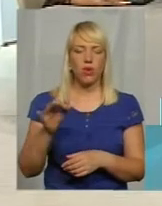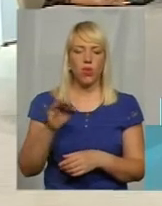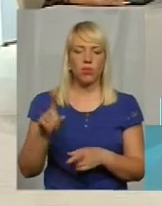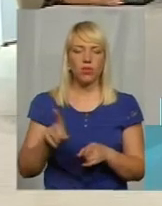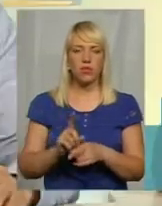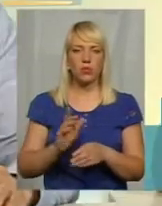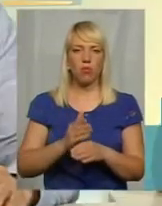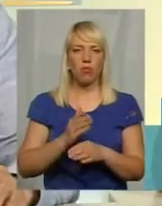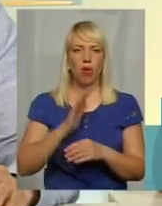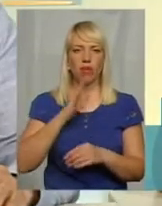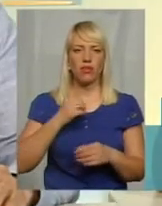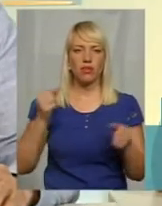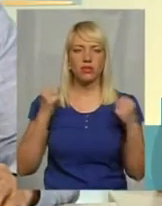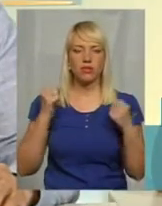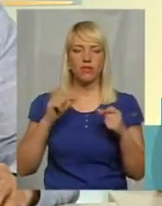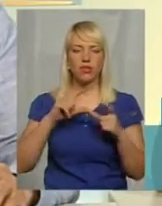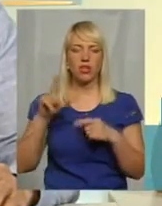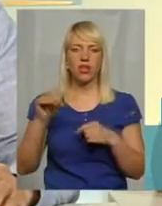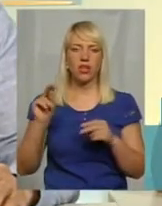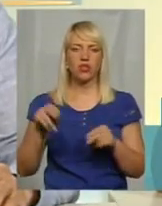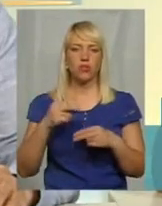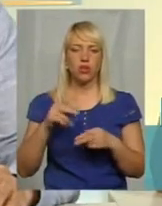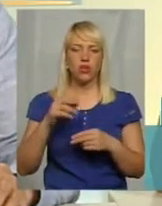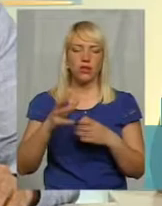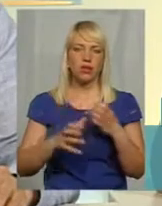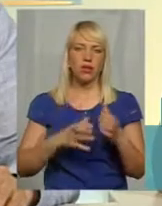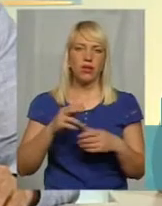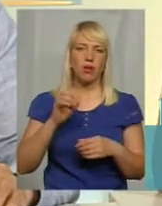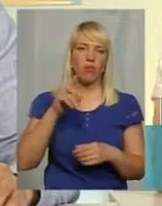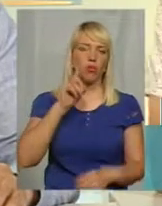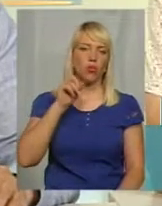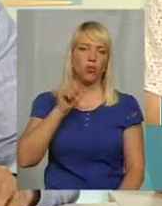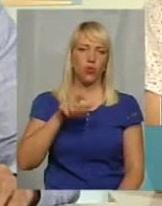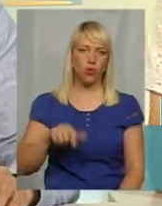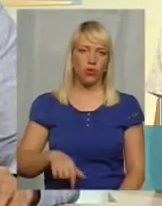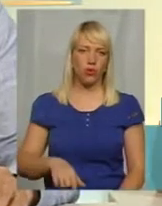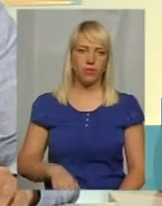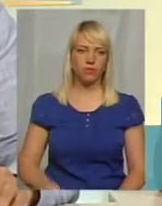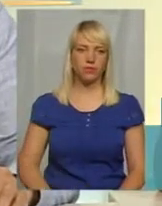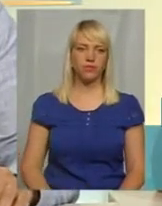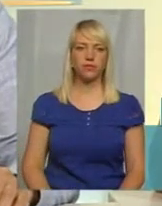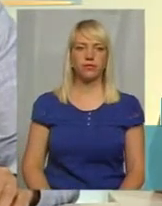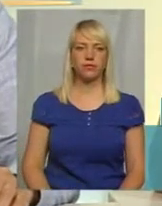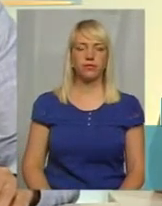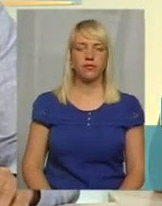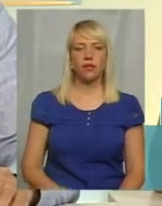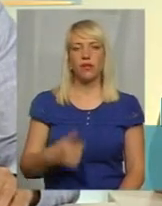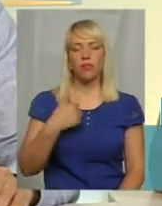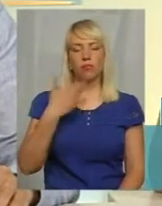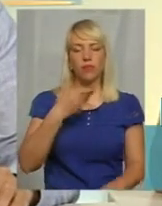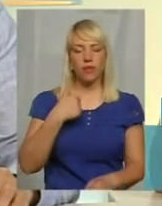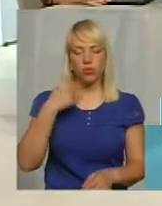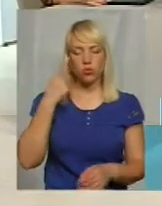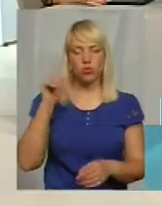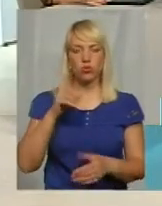допомагала нашим спортсменам виїжджати на чемпіонат мира по юніорам, в частності, нашим спортсменам. Я думаю, що ми повинні